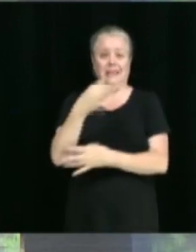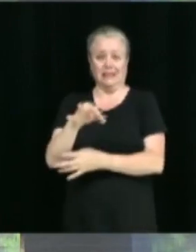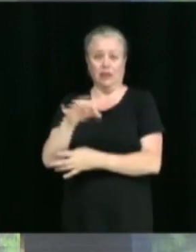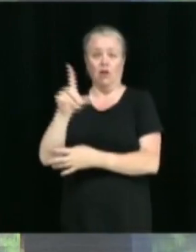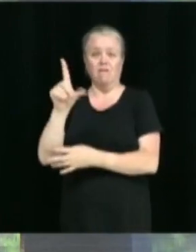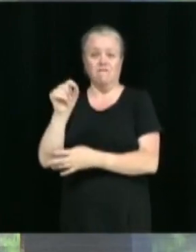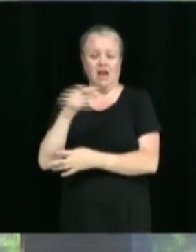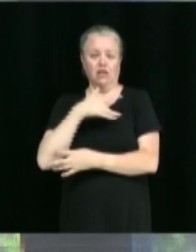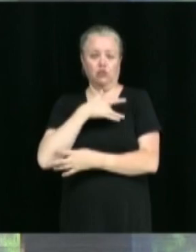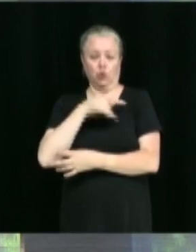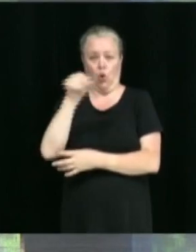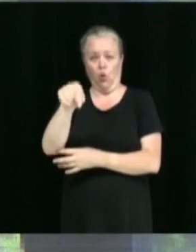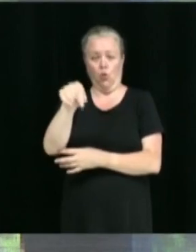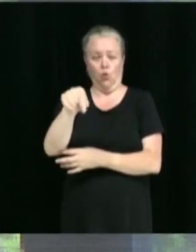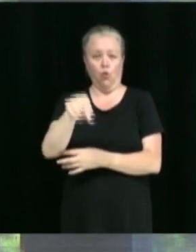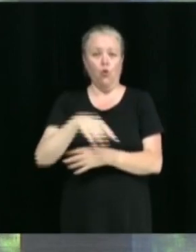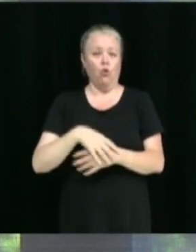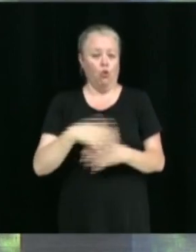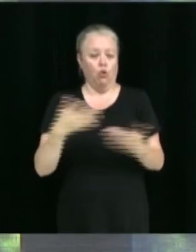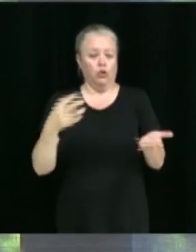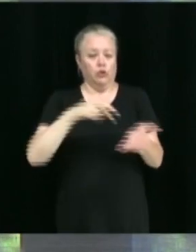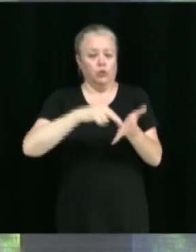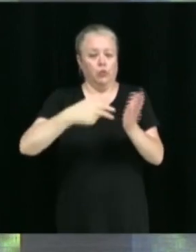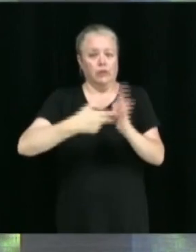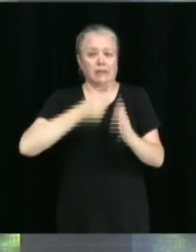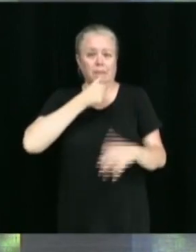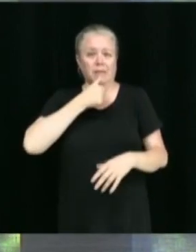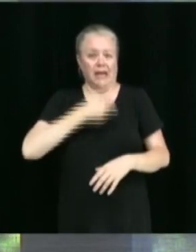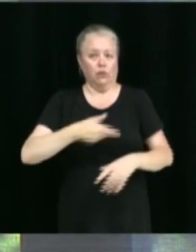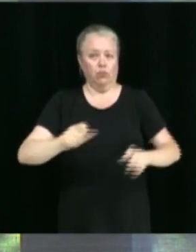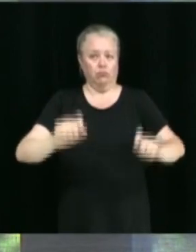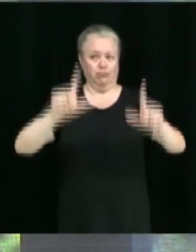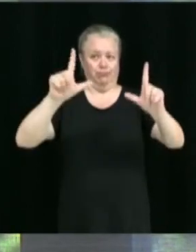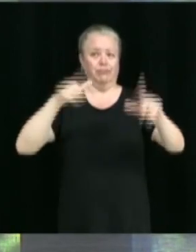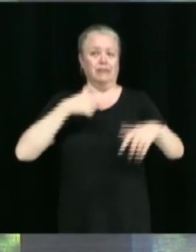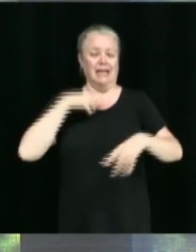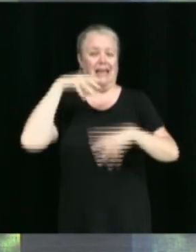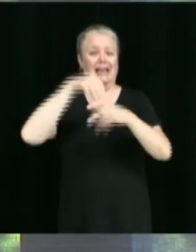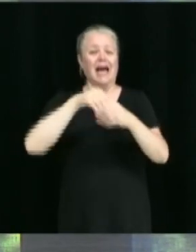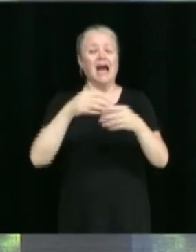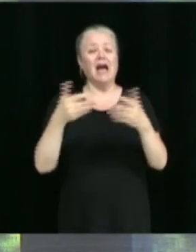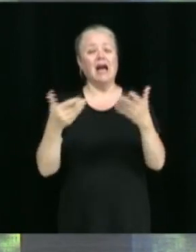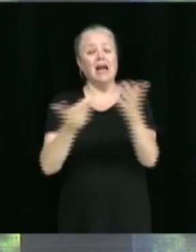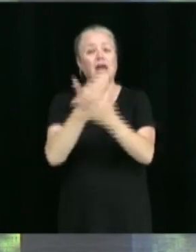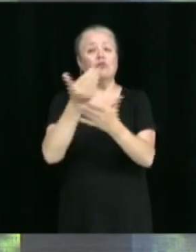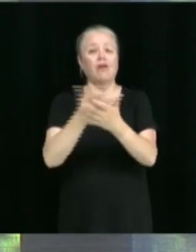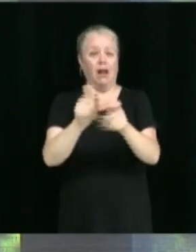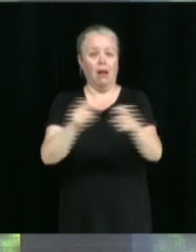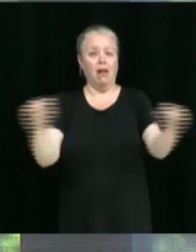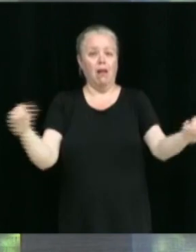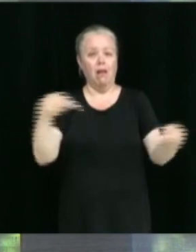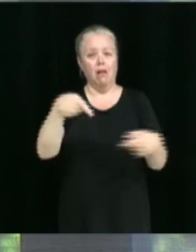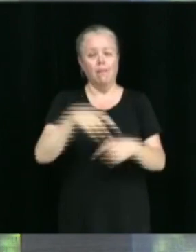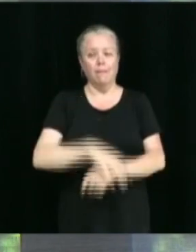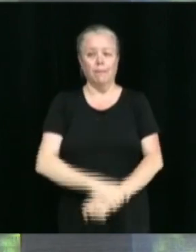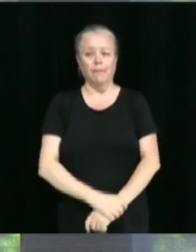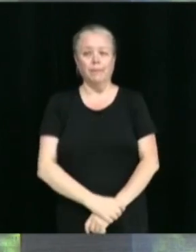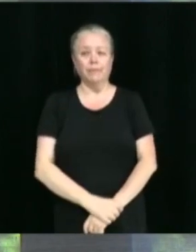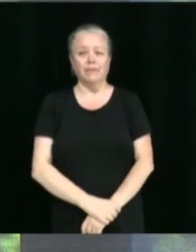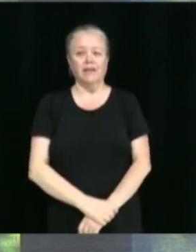20 juin prochains. Ça va paraître les invitations de façon officielle dans la nouvelle au cours des prochains jours.